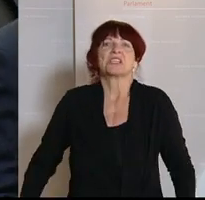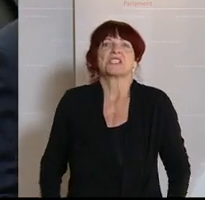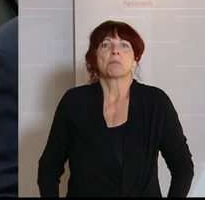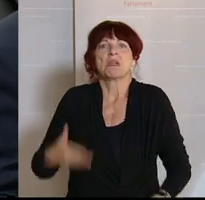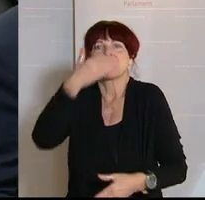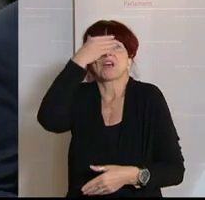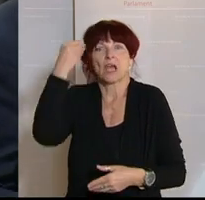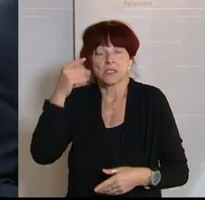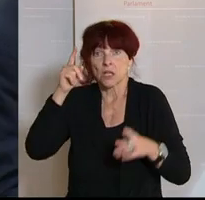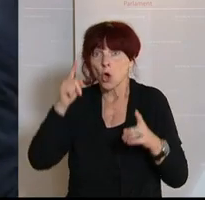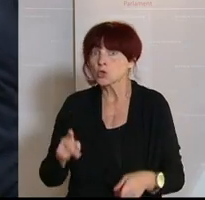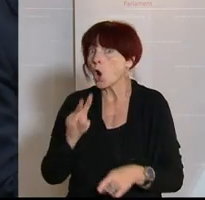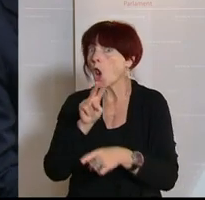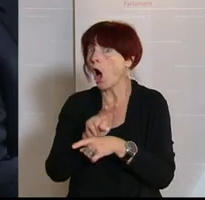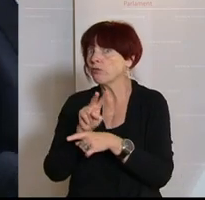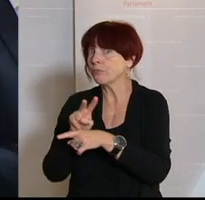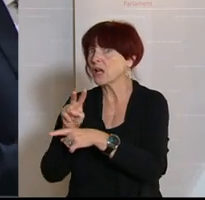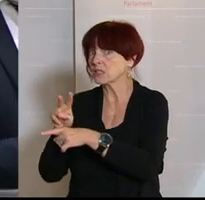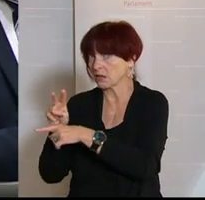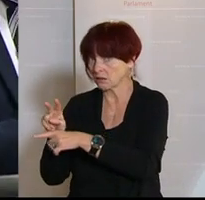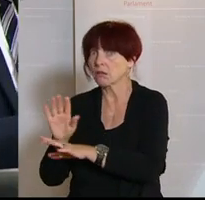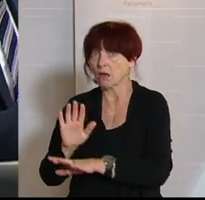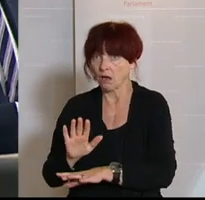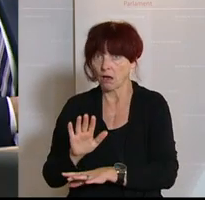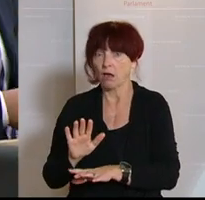Auch auf Sie werden wir aufpassen, ganz selbstverständlich.